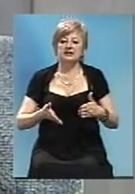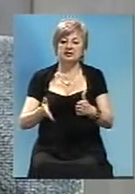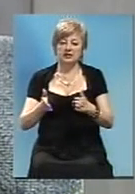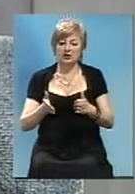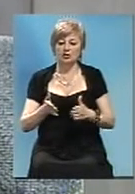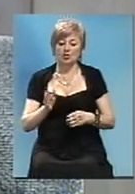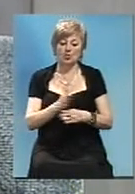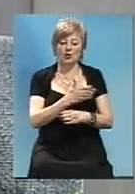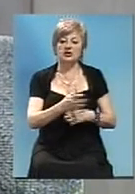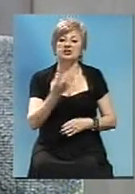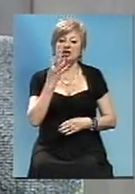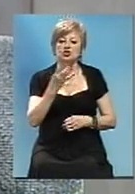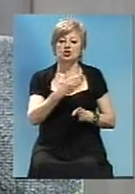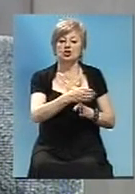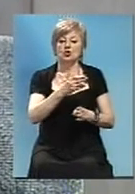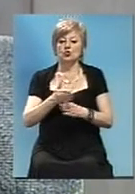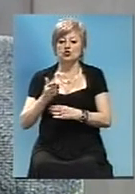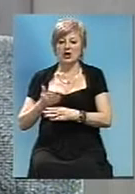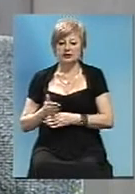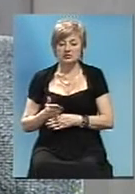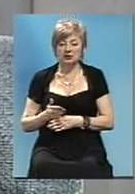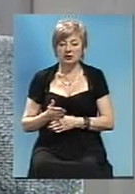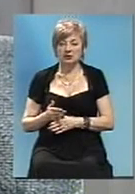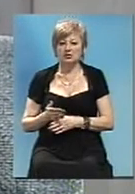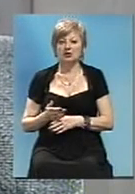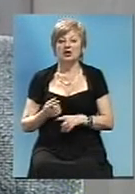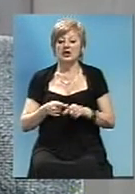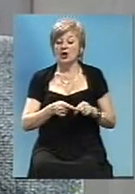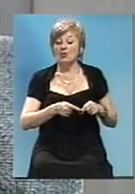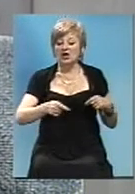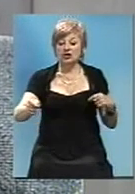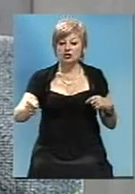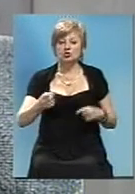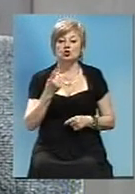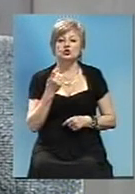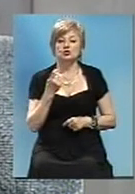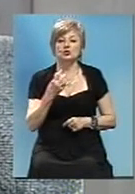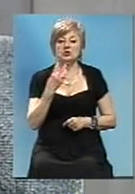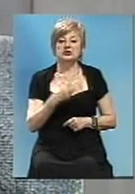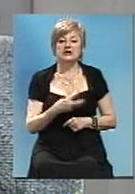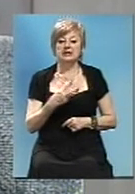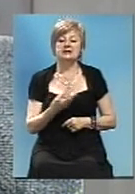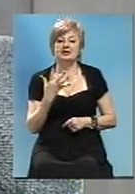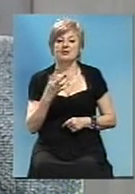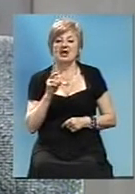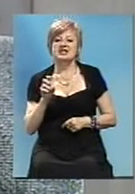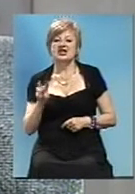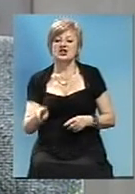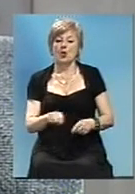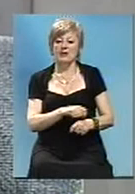на 4 участка і протягомість її составляє 135 км.